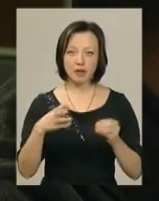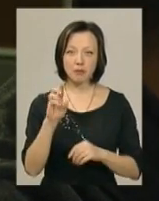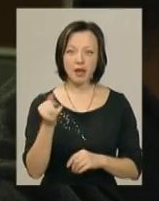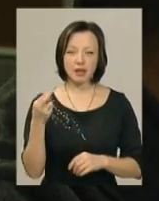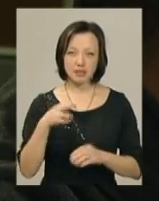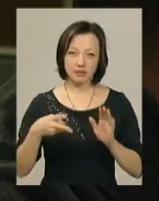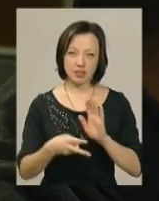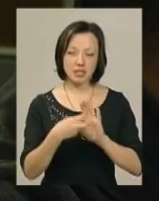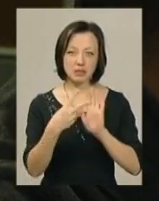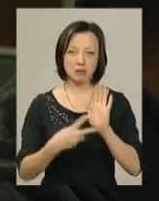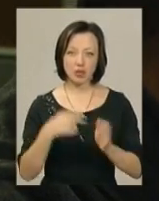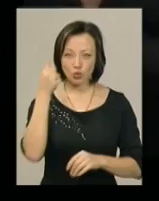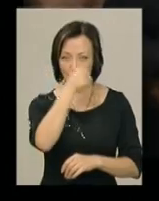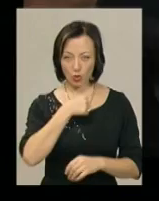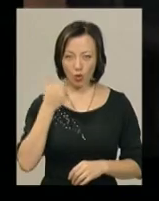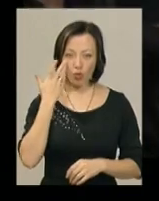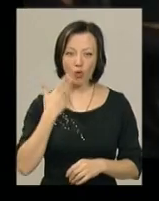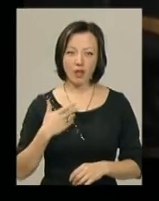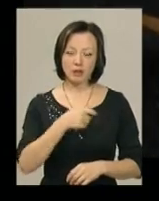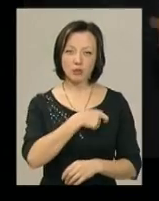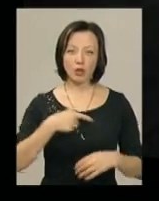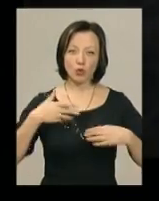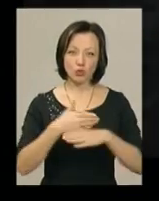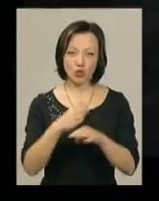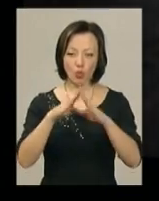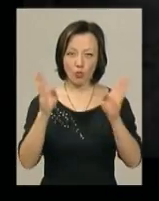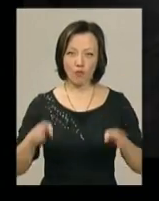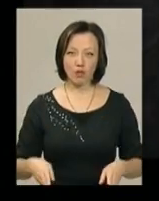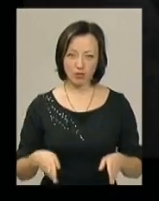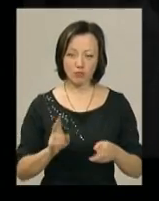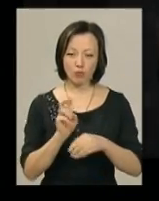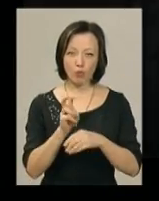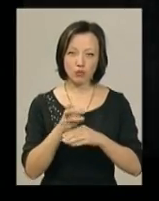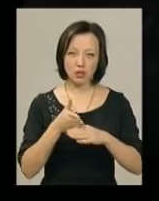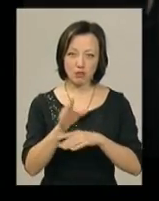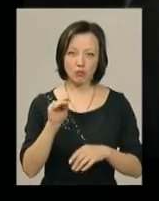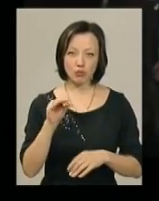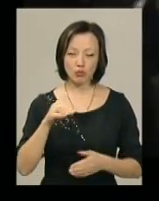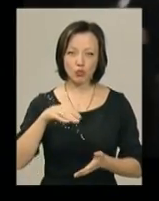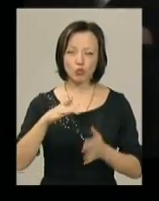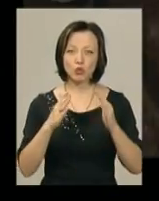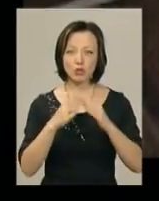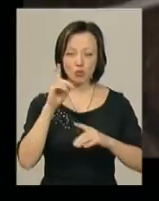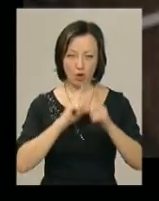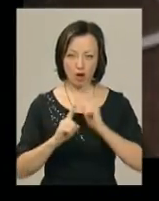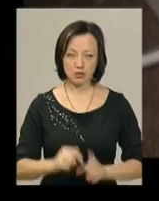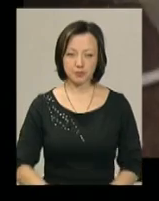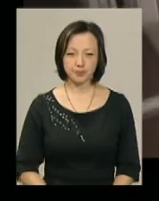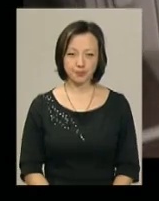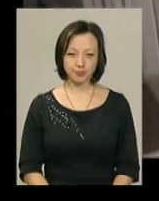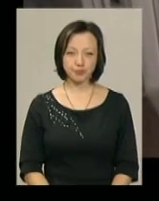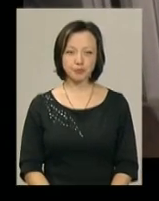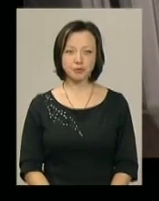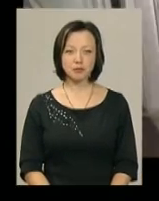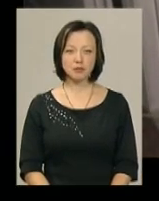березня 2017 року, коли обранець розтрощив кувалдую припускний пункт у будинку Рад. Світлана Русіна, Володимир Паламар,